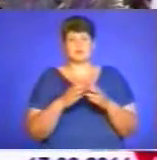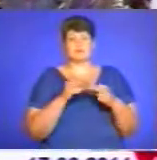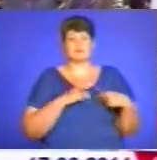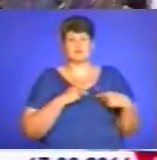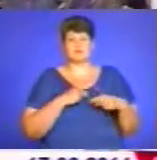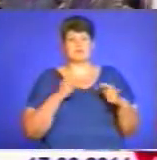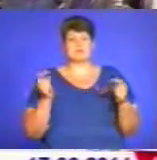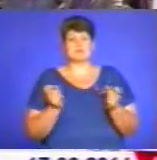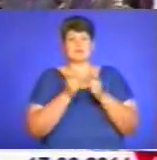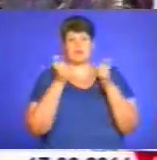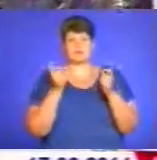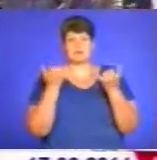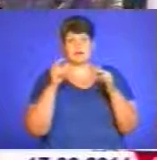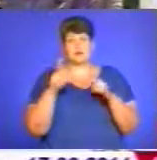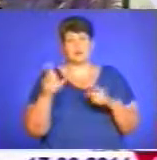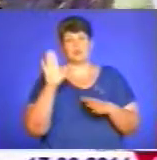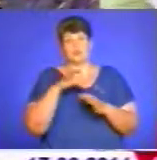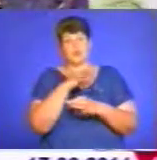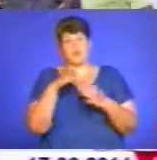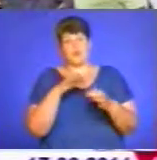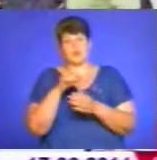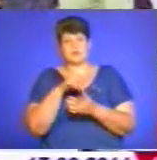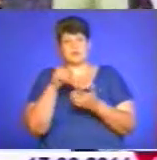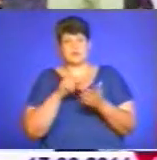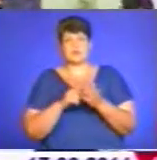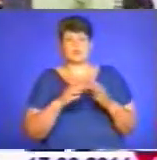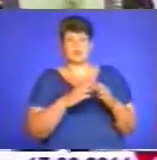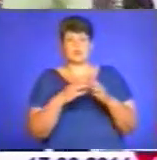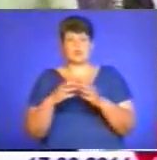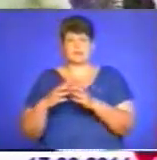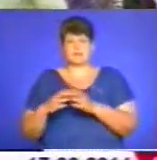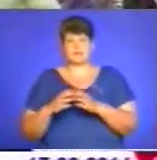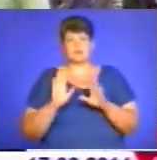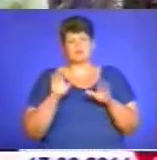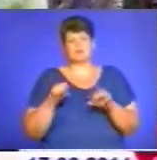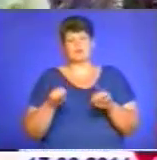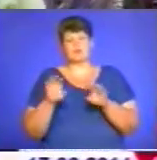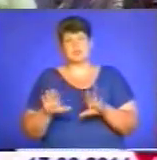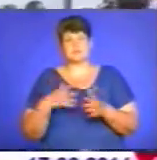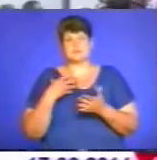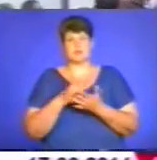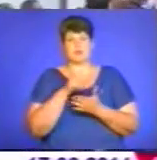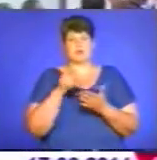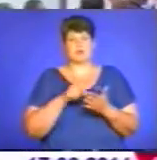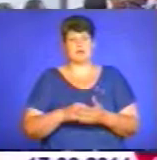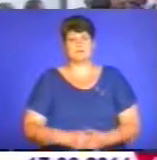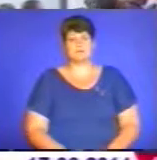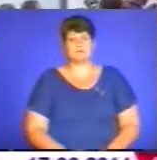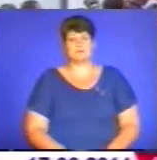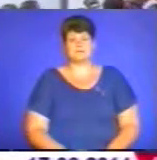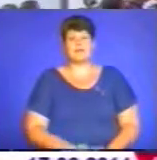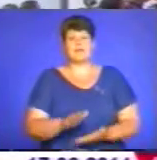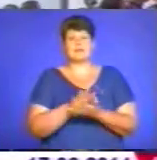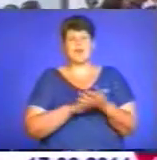'яснення, зараз люди будуть обговорювати дане питання в колективах, ну і відповідно там вирішувати свої питання. Далі